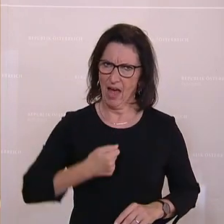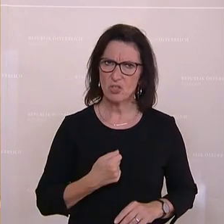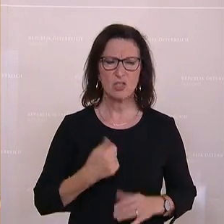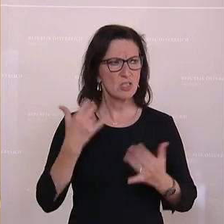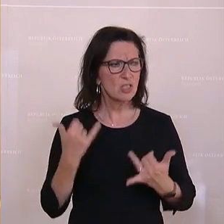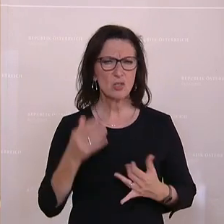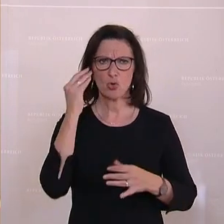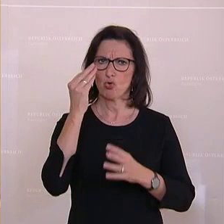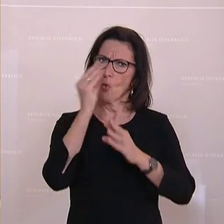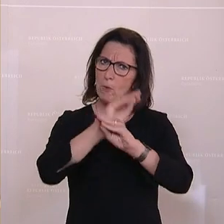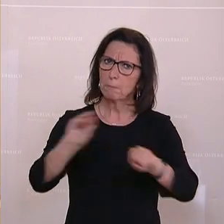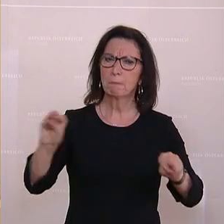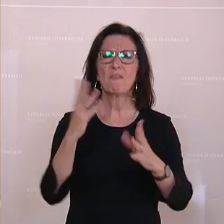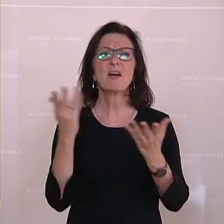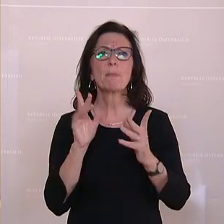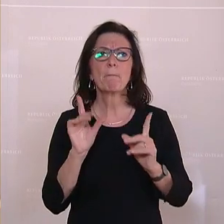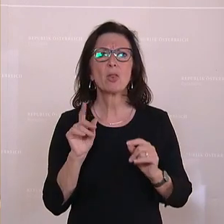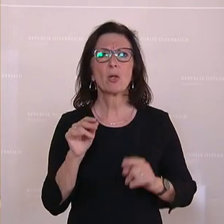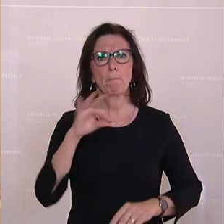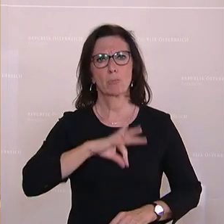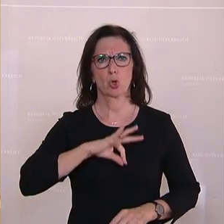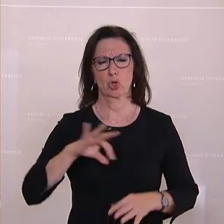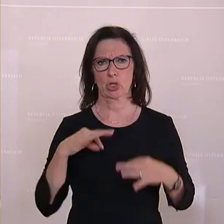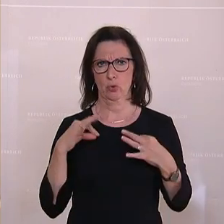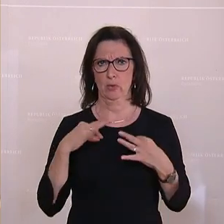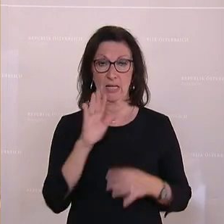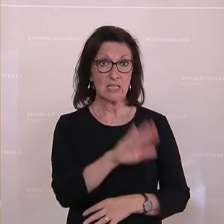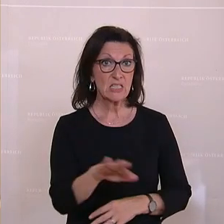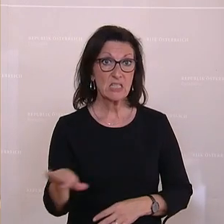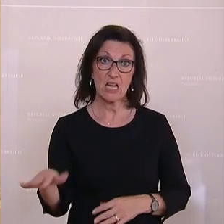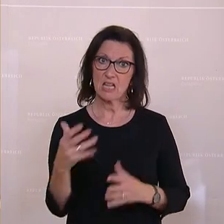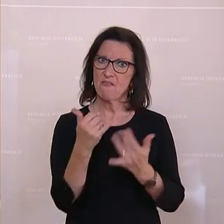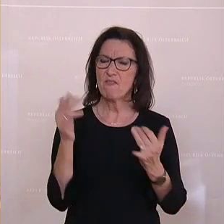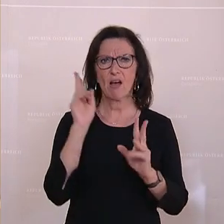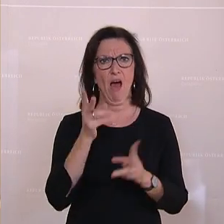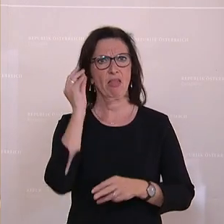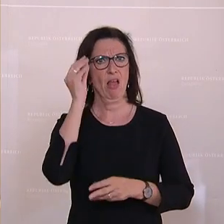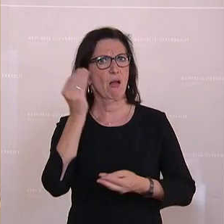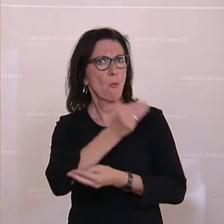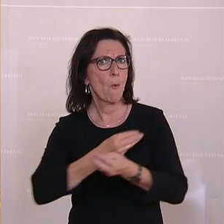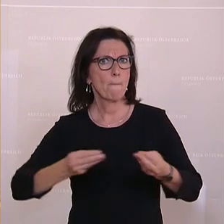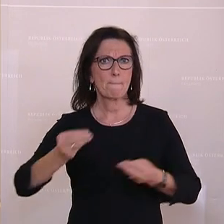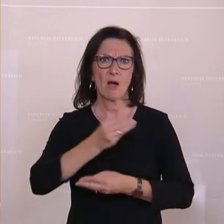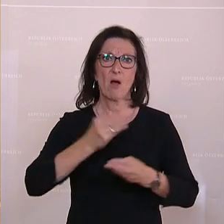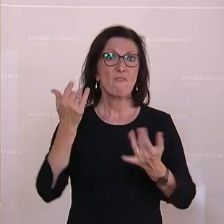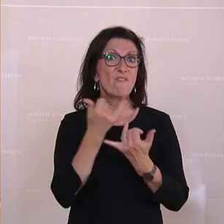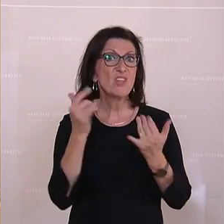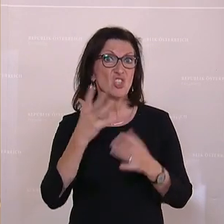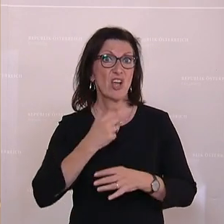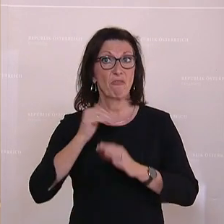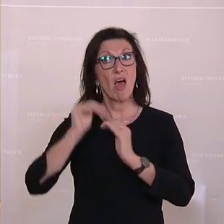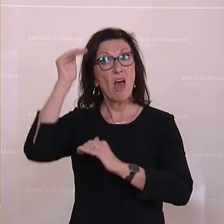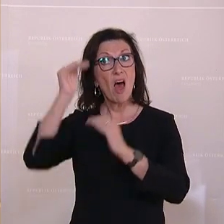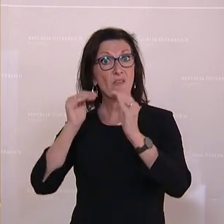Gesundheit und was psychische Gesundheit sind. Wie unsere Kinder den Umgang damit lernen können und Erwachsene resilient werden und